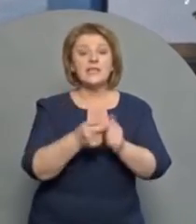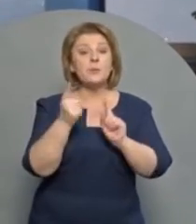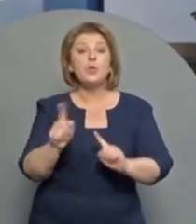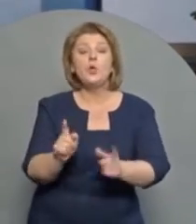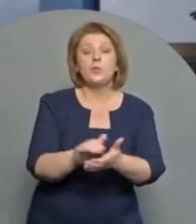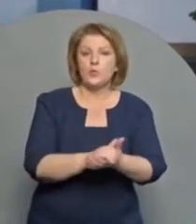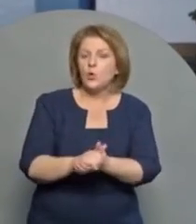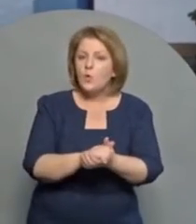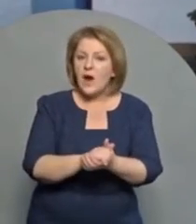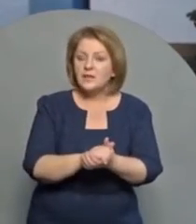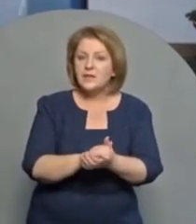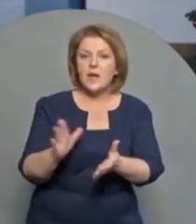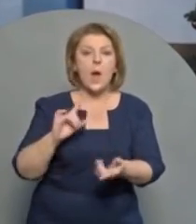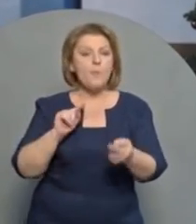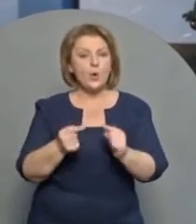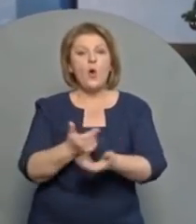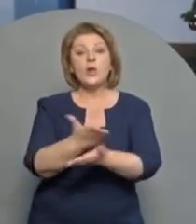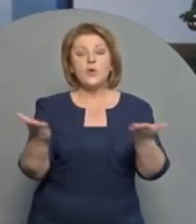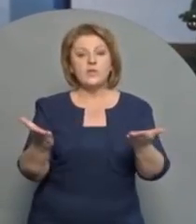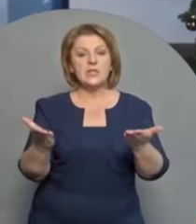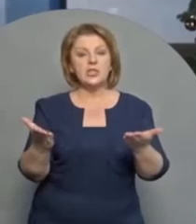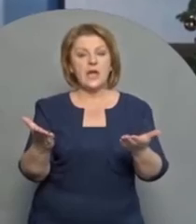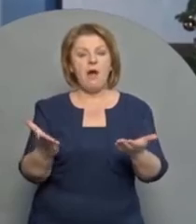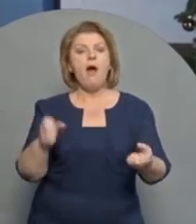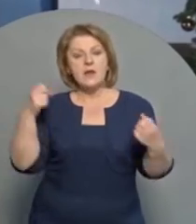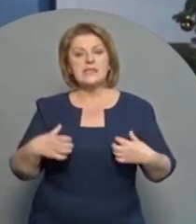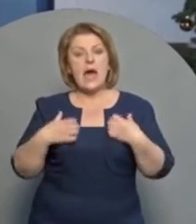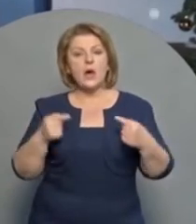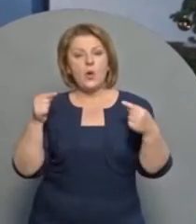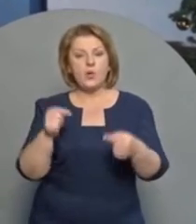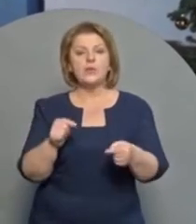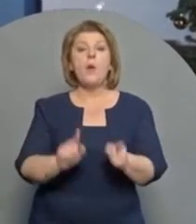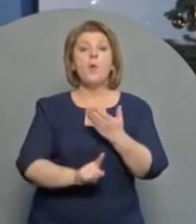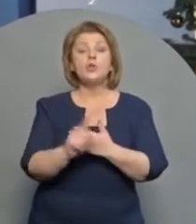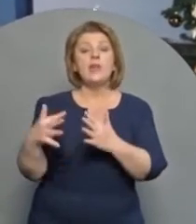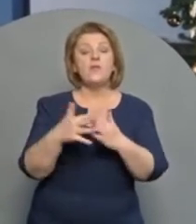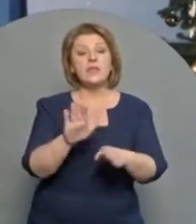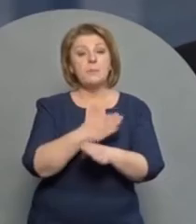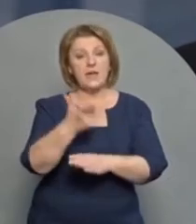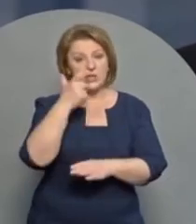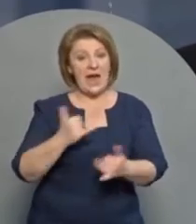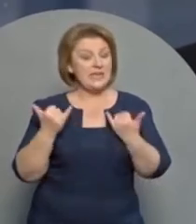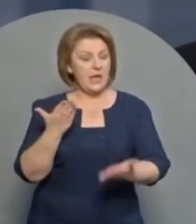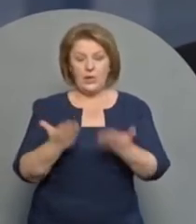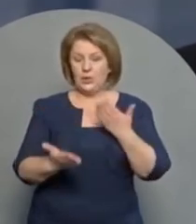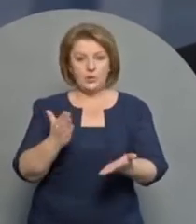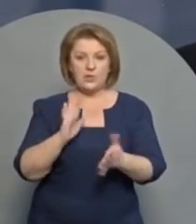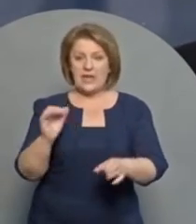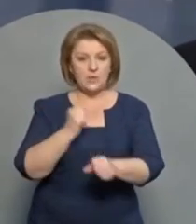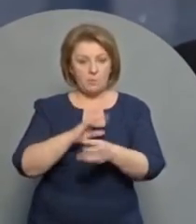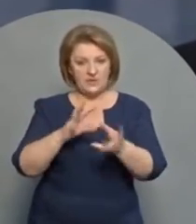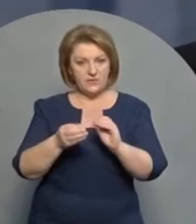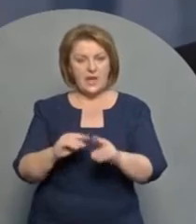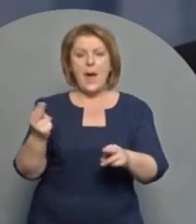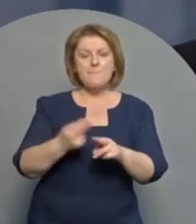замість того, щоб згуртуватися проти зовнішніх загроз, почали воювати між собою. І зараз, якщо не